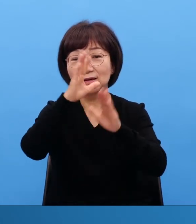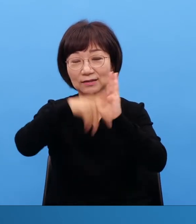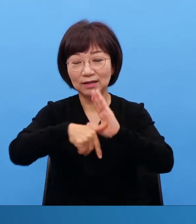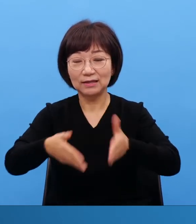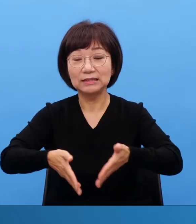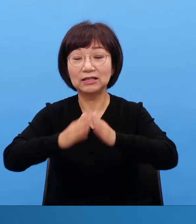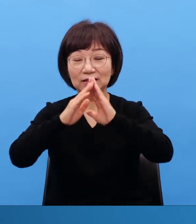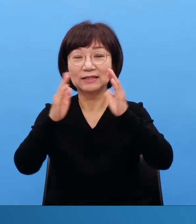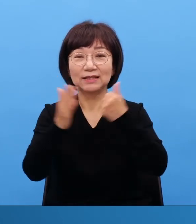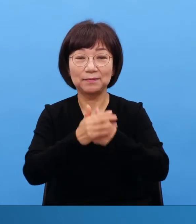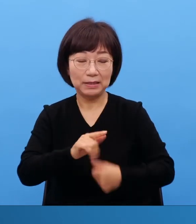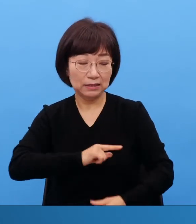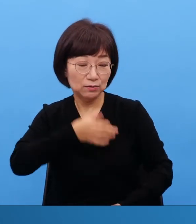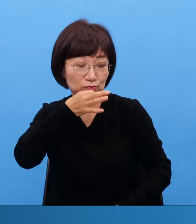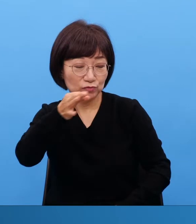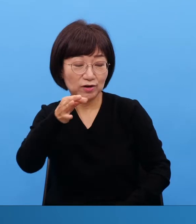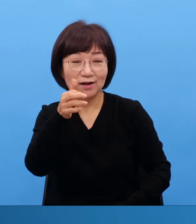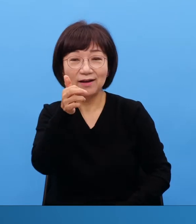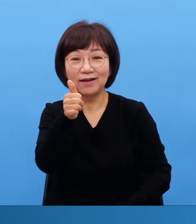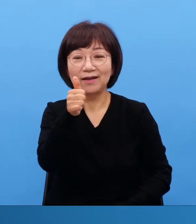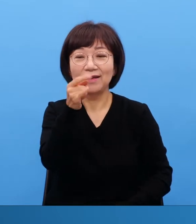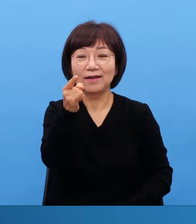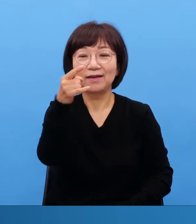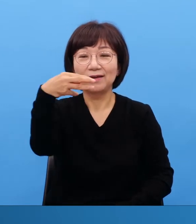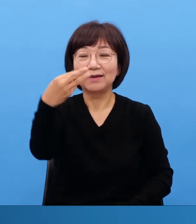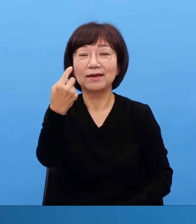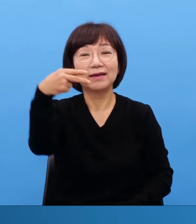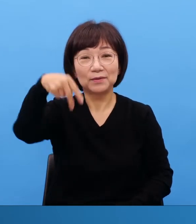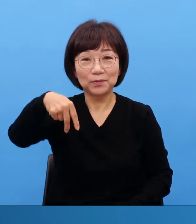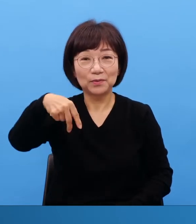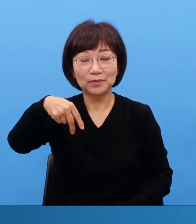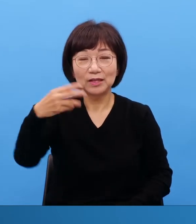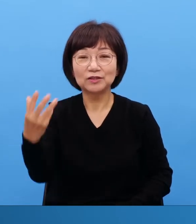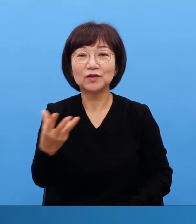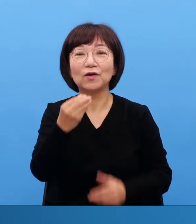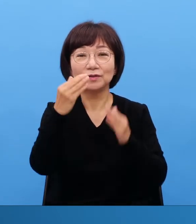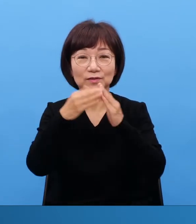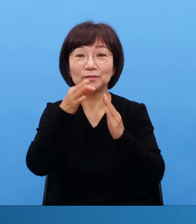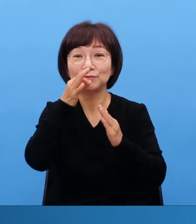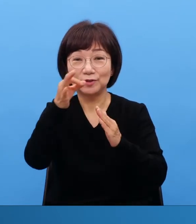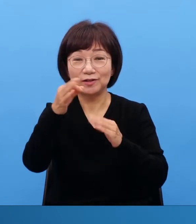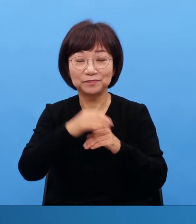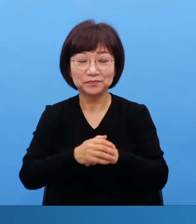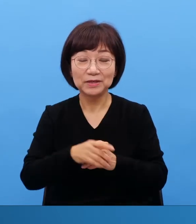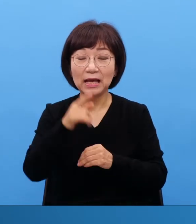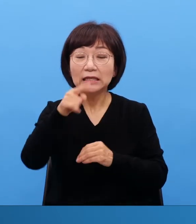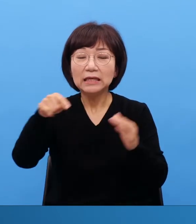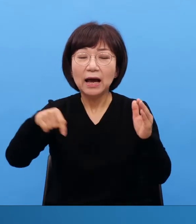여기에 가장 중요한 것은 세 가지 떨이었습니다